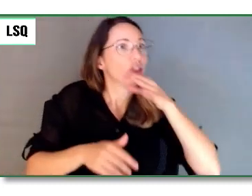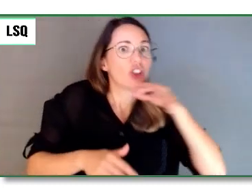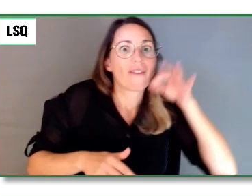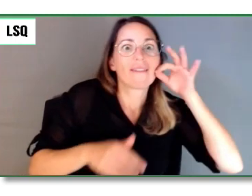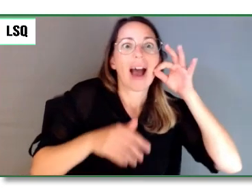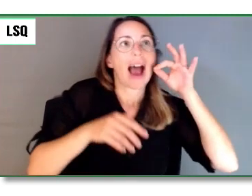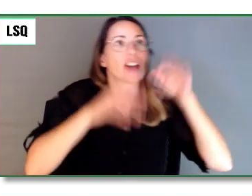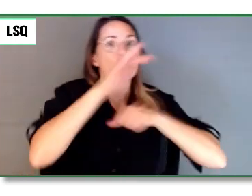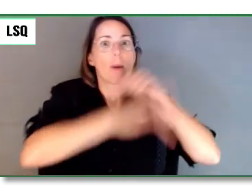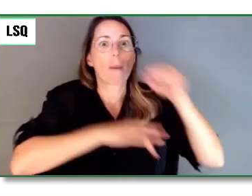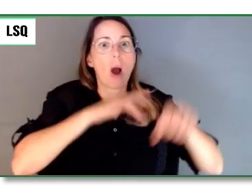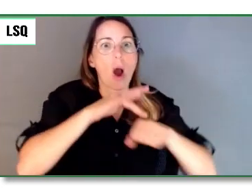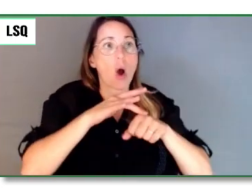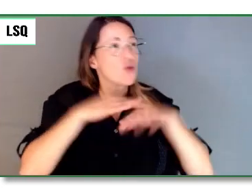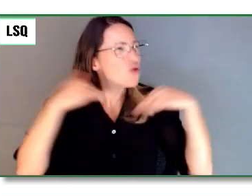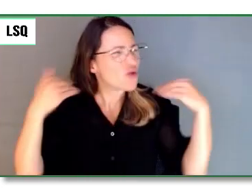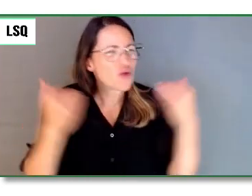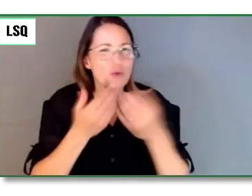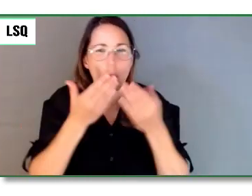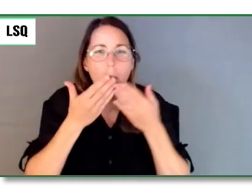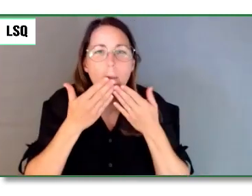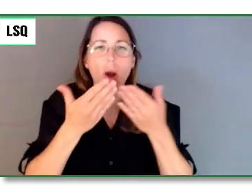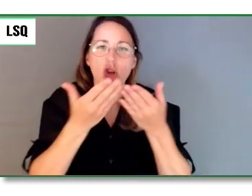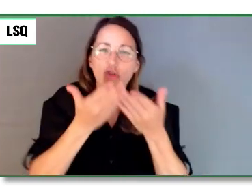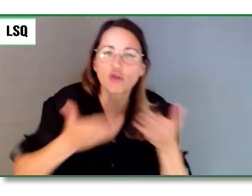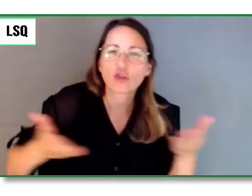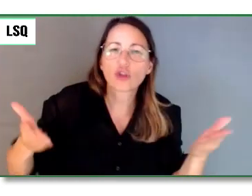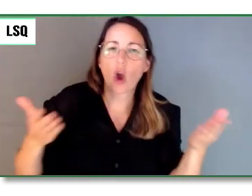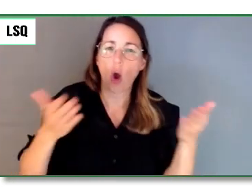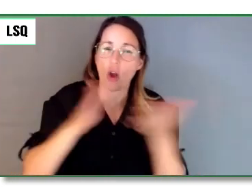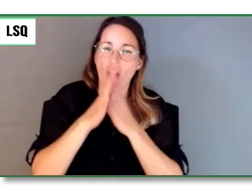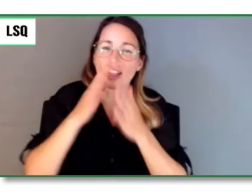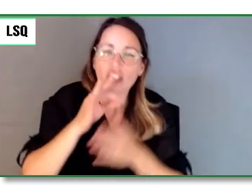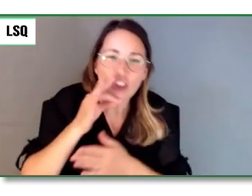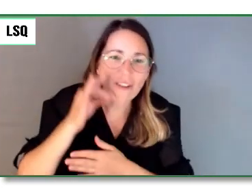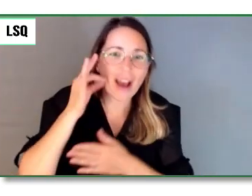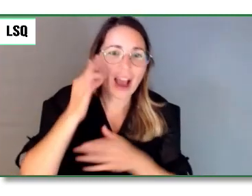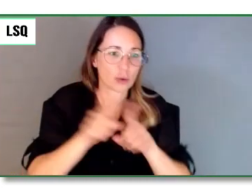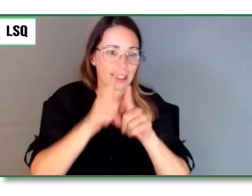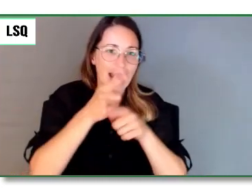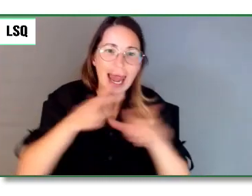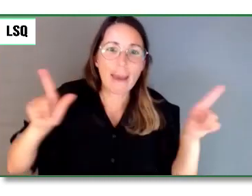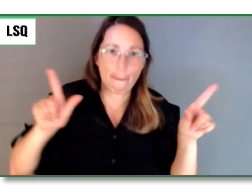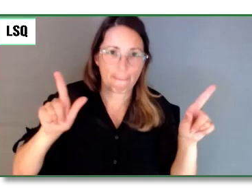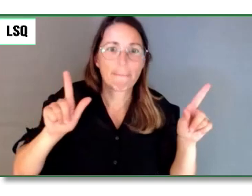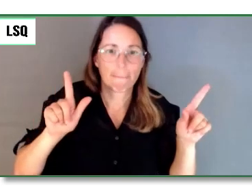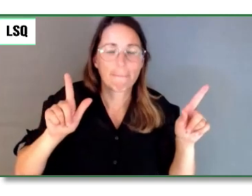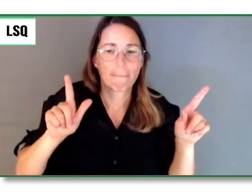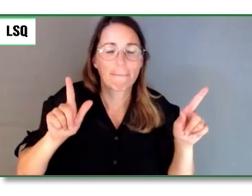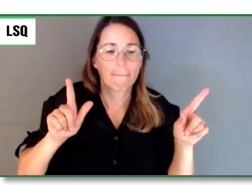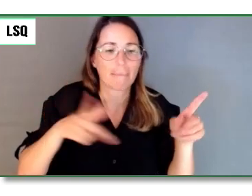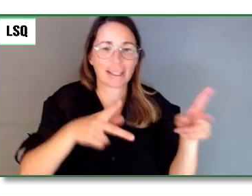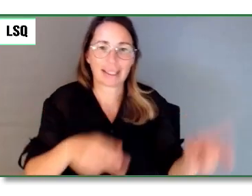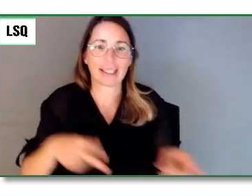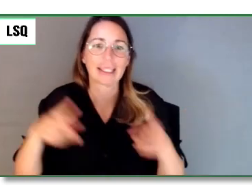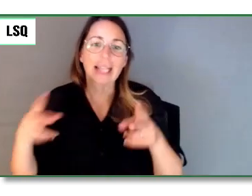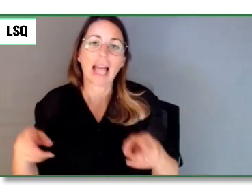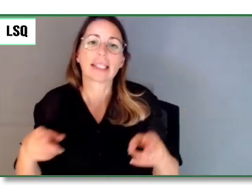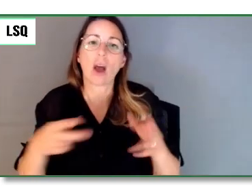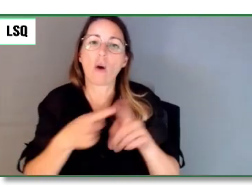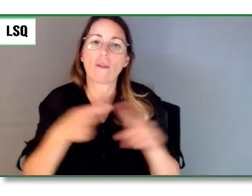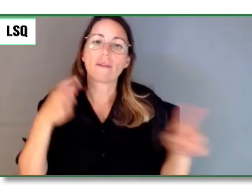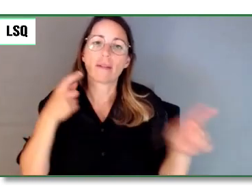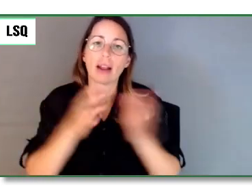d'un livre qu'a écrit Thoreau sur la marche en nature. Et ça explique bien comment on